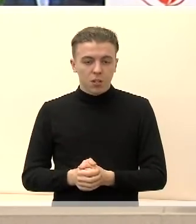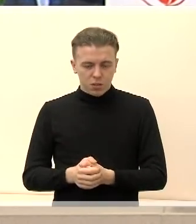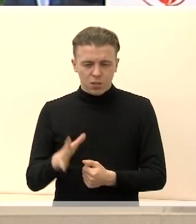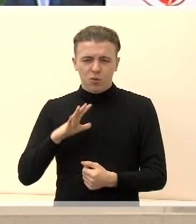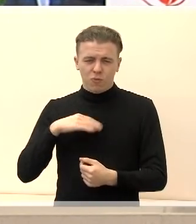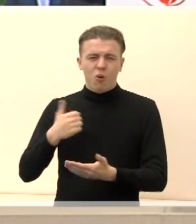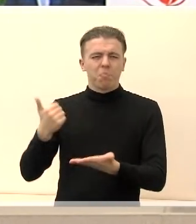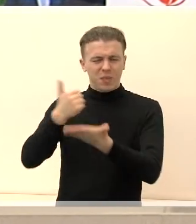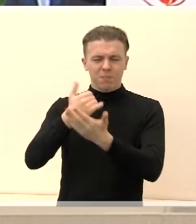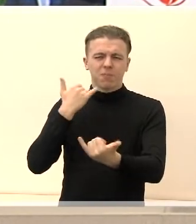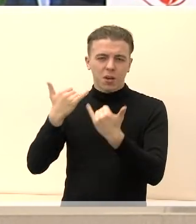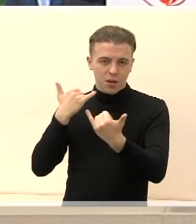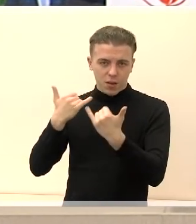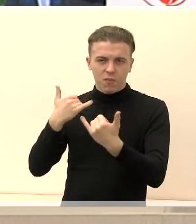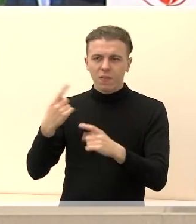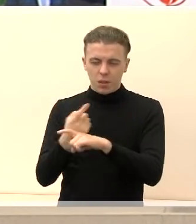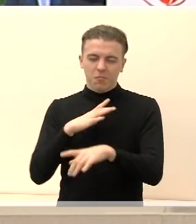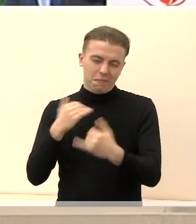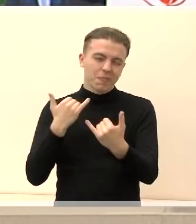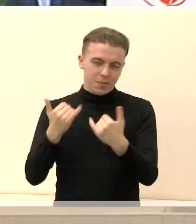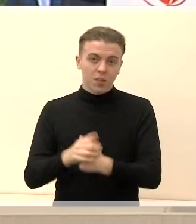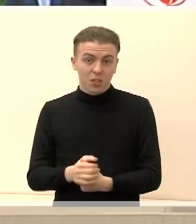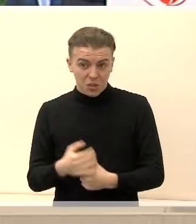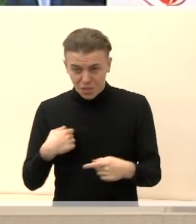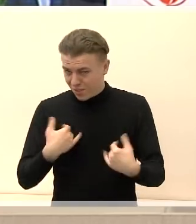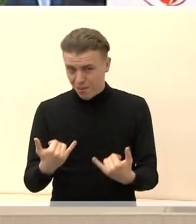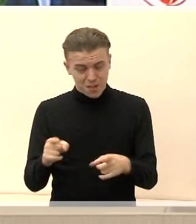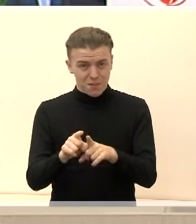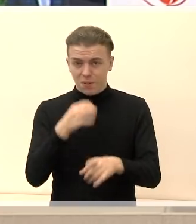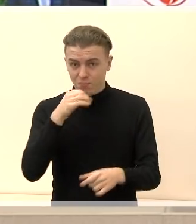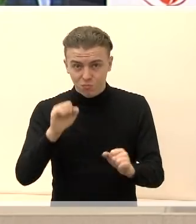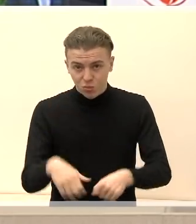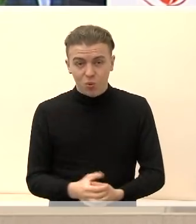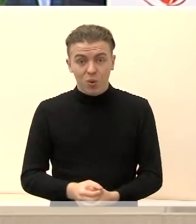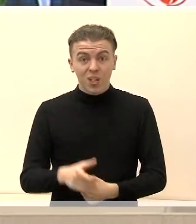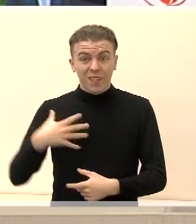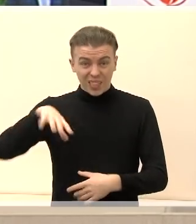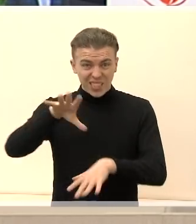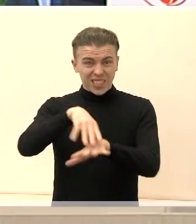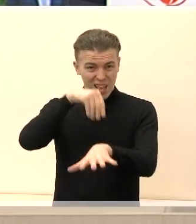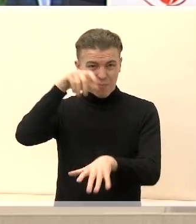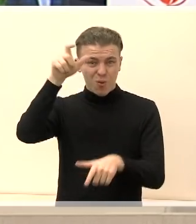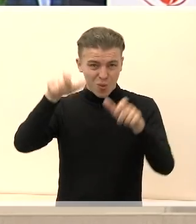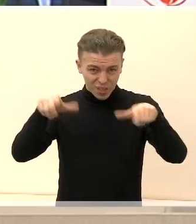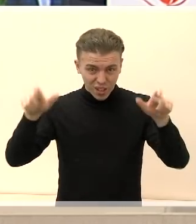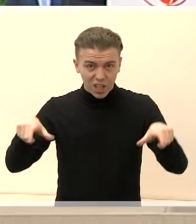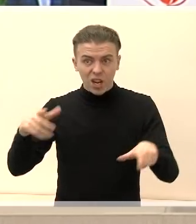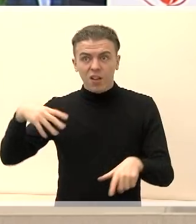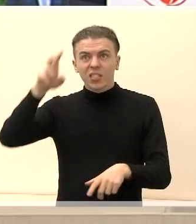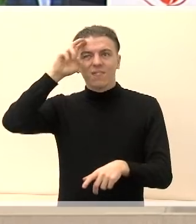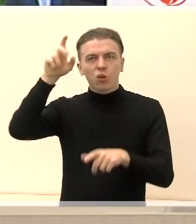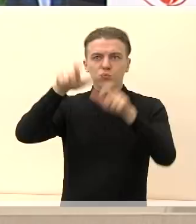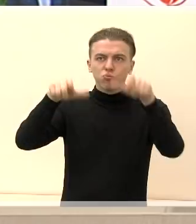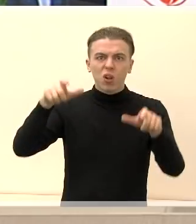kalbėtis, kaip jis čia vieną kartą kalbėjo, tai aš sakau. Ir tada ir dabar aš sakau. Ne visi tie Seimo nariai ir vyriausybės žmonės yra tokie